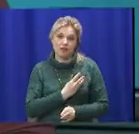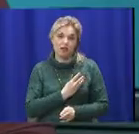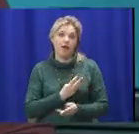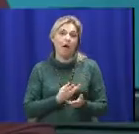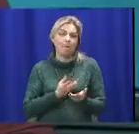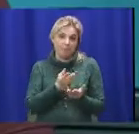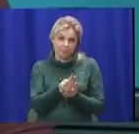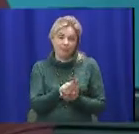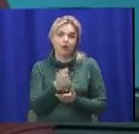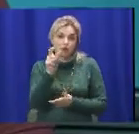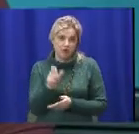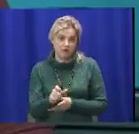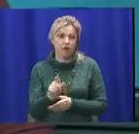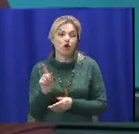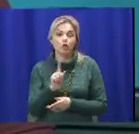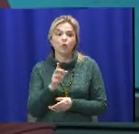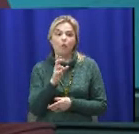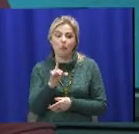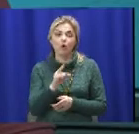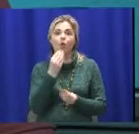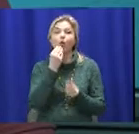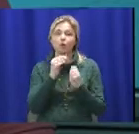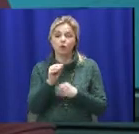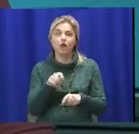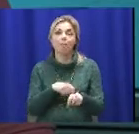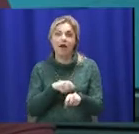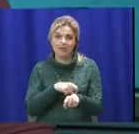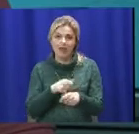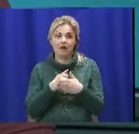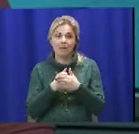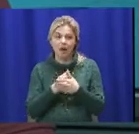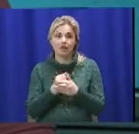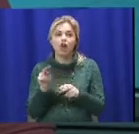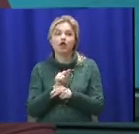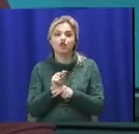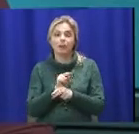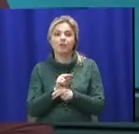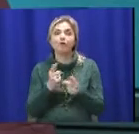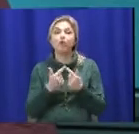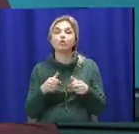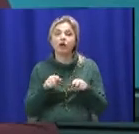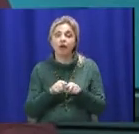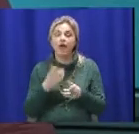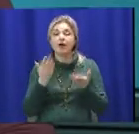яке він хоче зробити, щоб улучшити матеріальну базу лікувального учреждення. Як